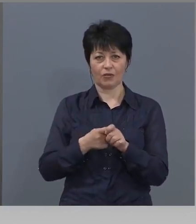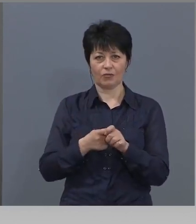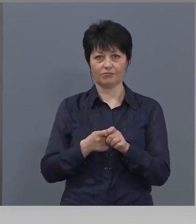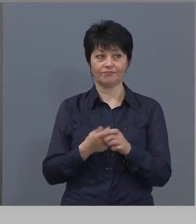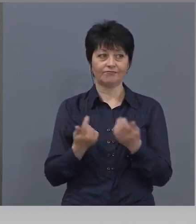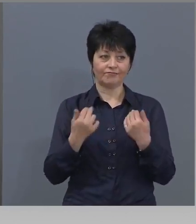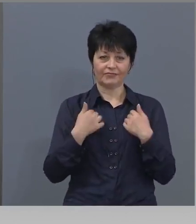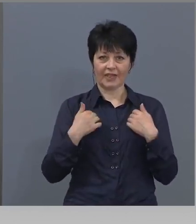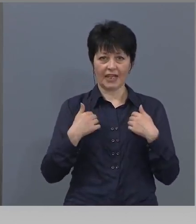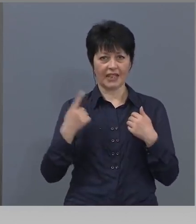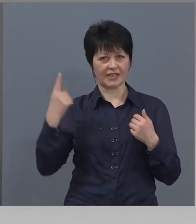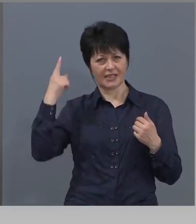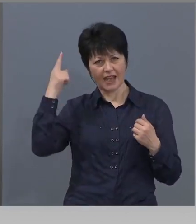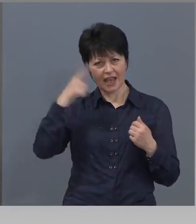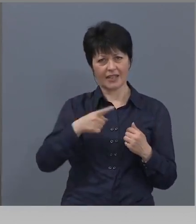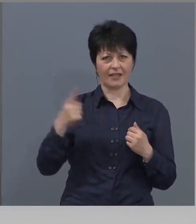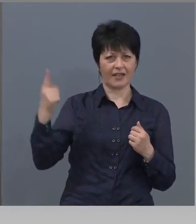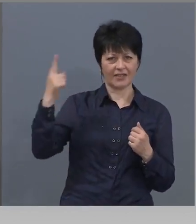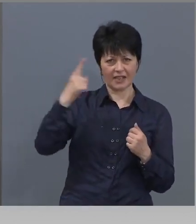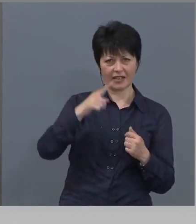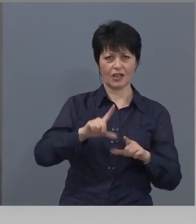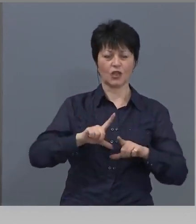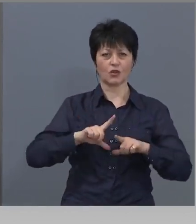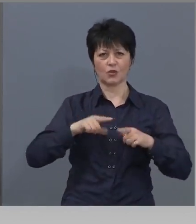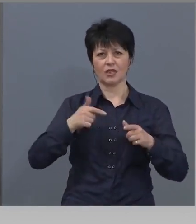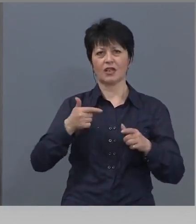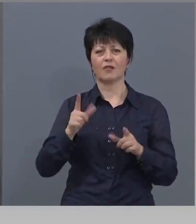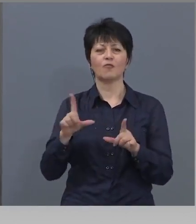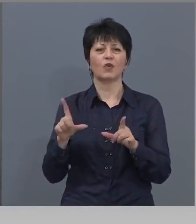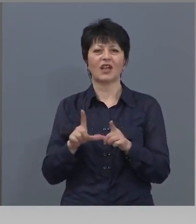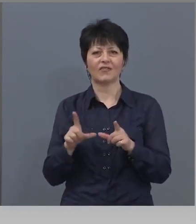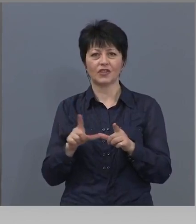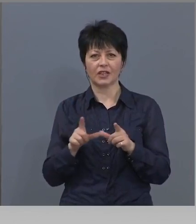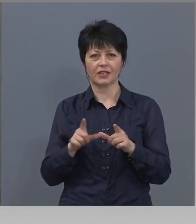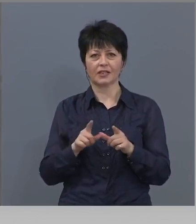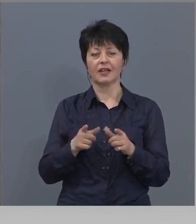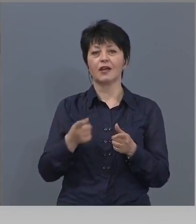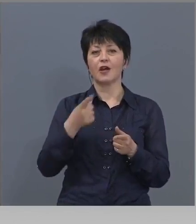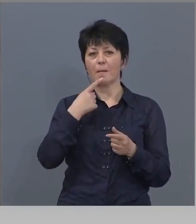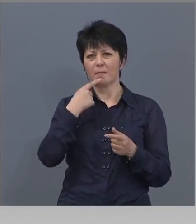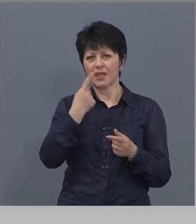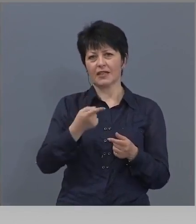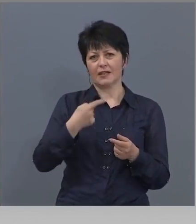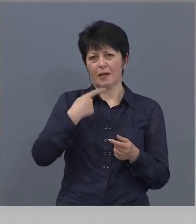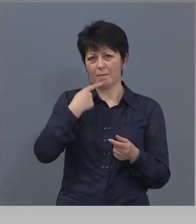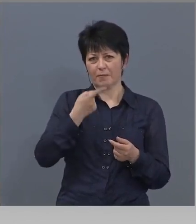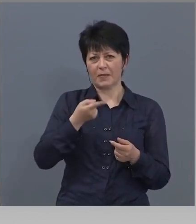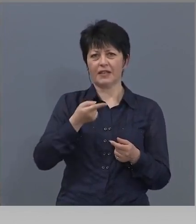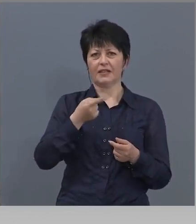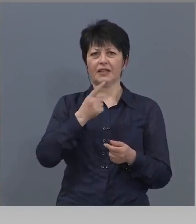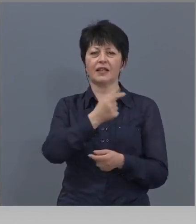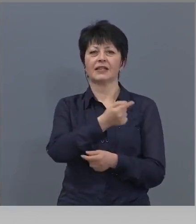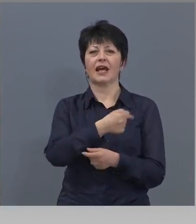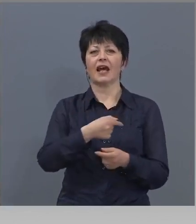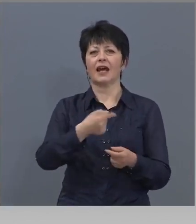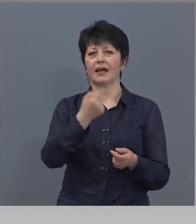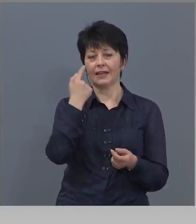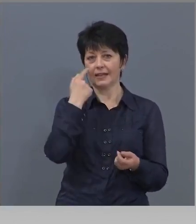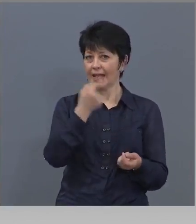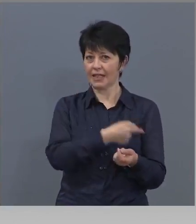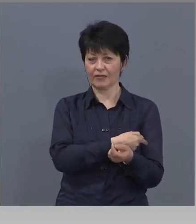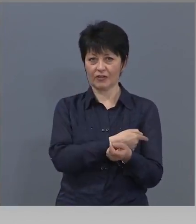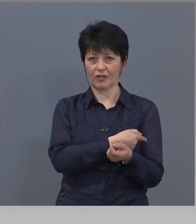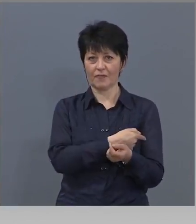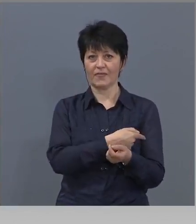И аз всеки ден заставам сутрин мутъвчински, аз като ме питате, тестове, тестове. Във България до